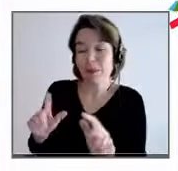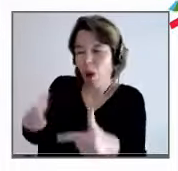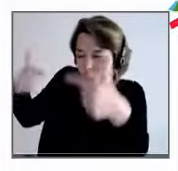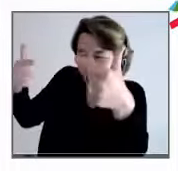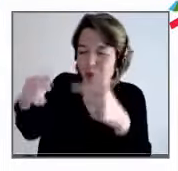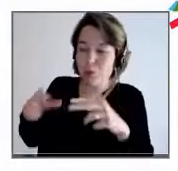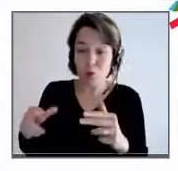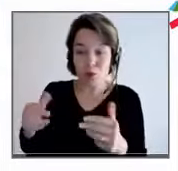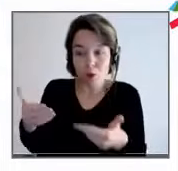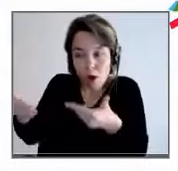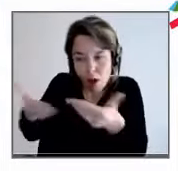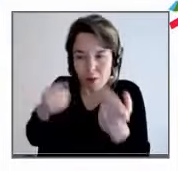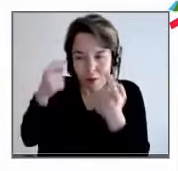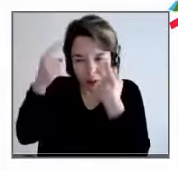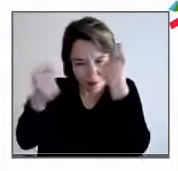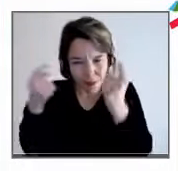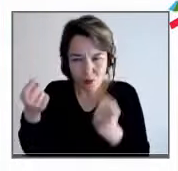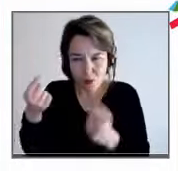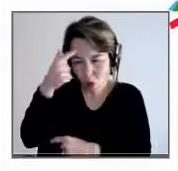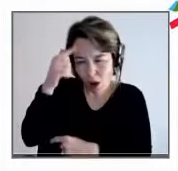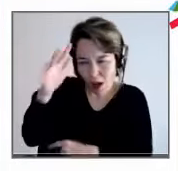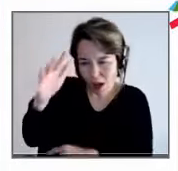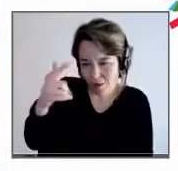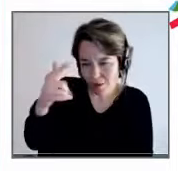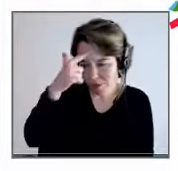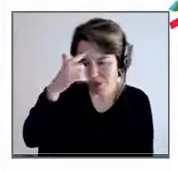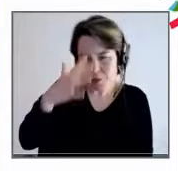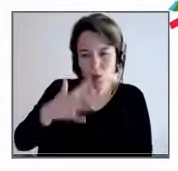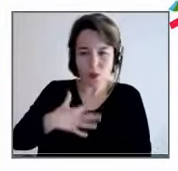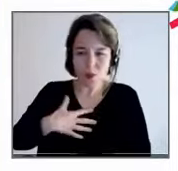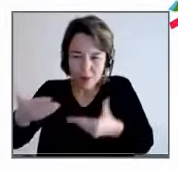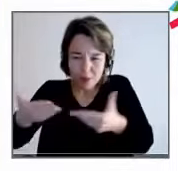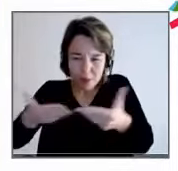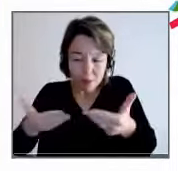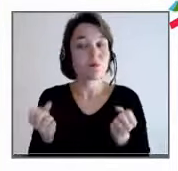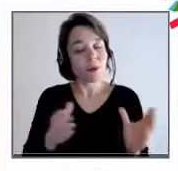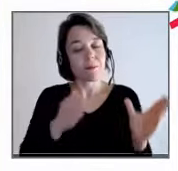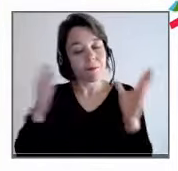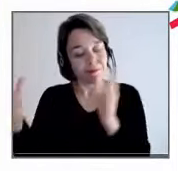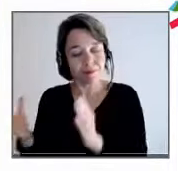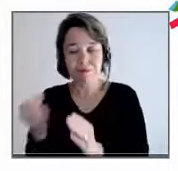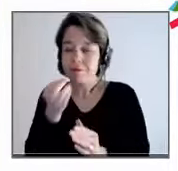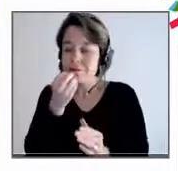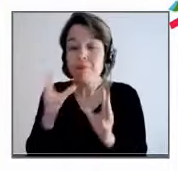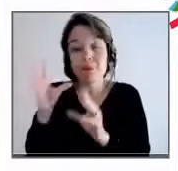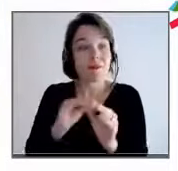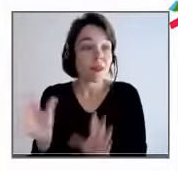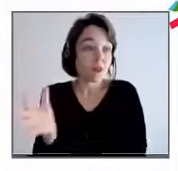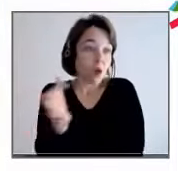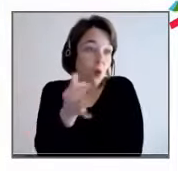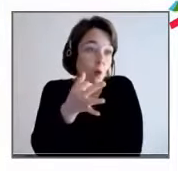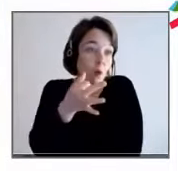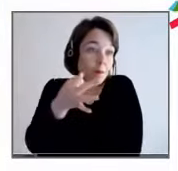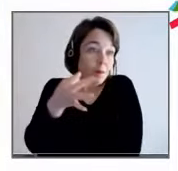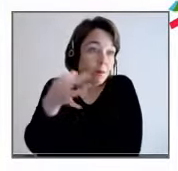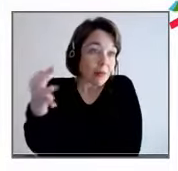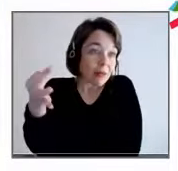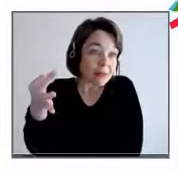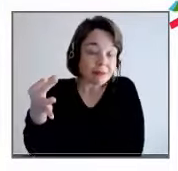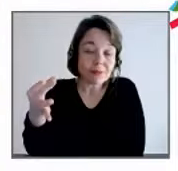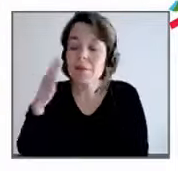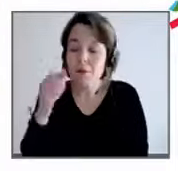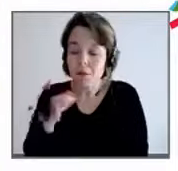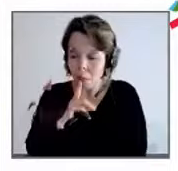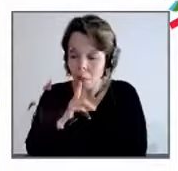fraternité, y l'idée de bienveillance, mais l'idée de bienveillance, elle est magnifique. Si on ne la confond pas avec ce non-dit, il n a rien de plus violent que le non-dit,